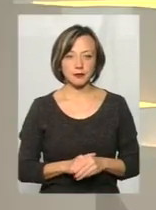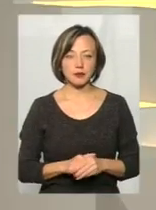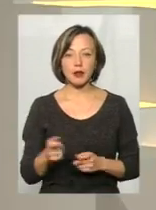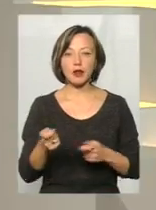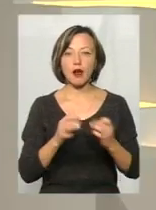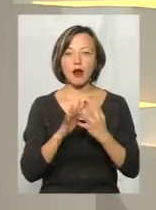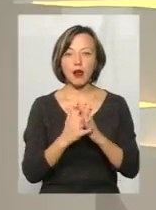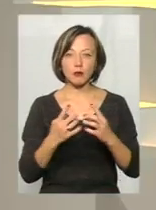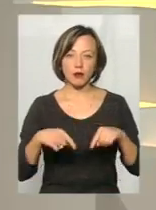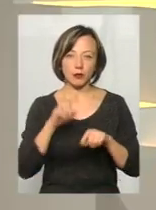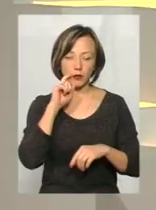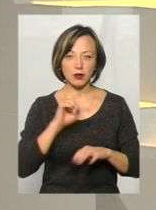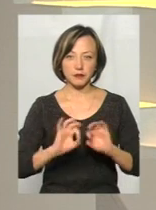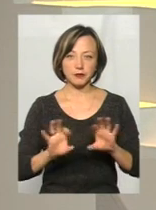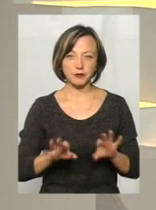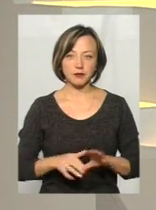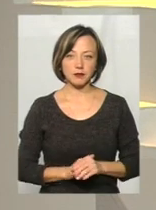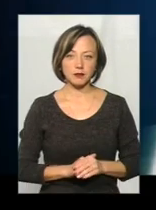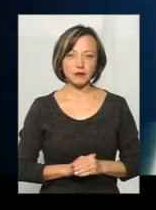Аграрної партії України далі коментар.